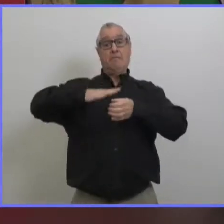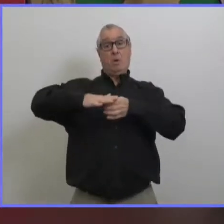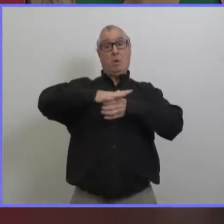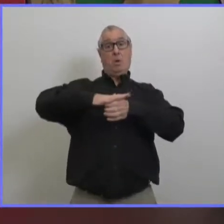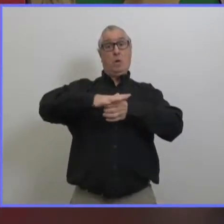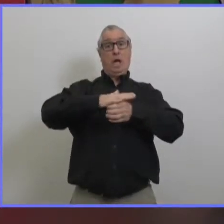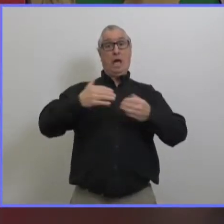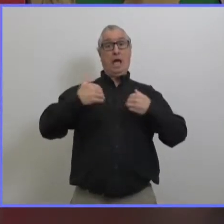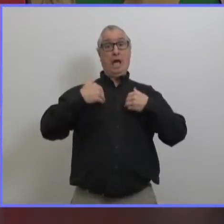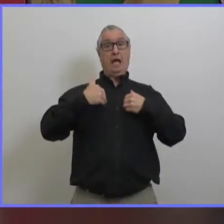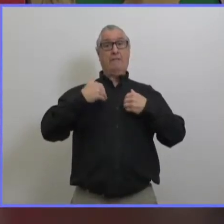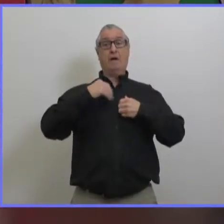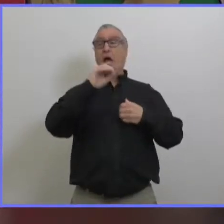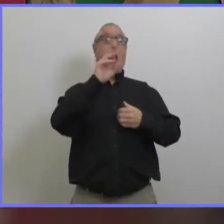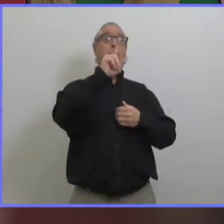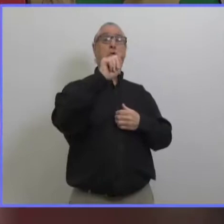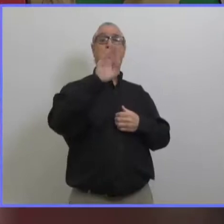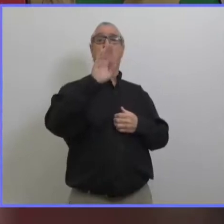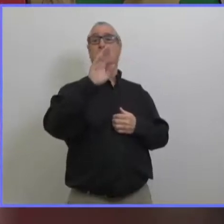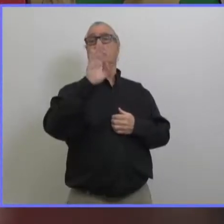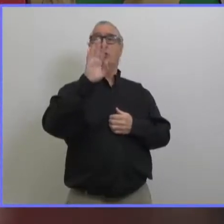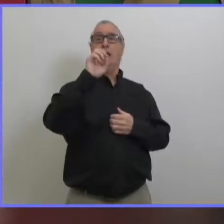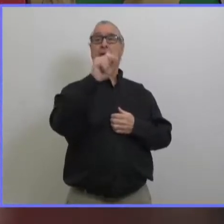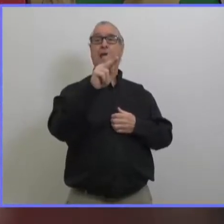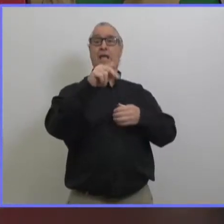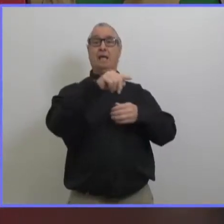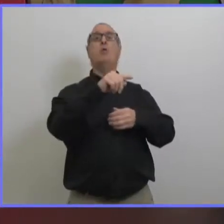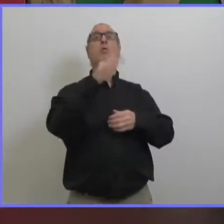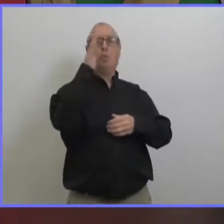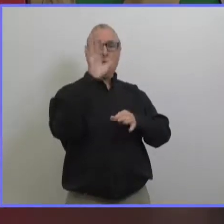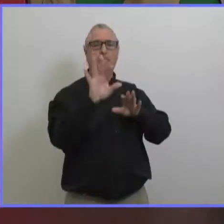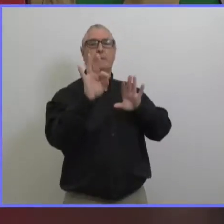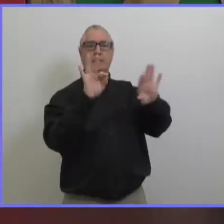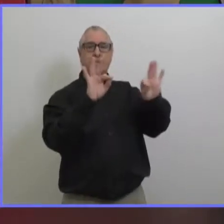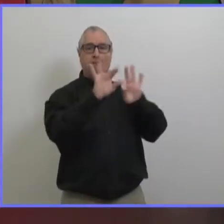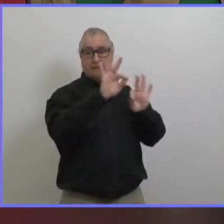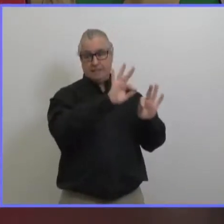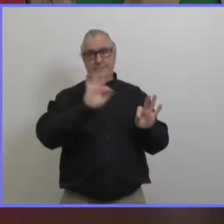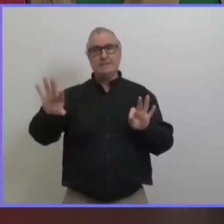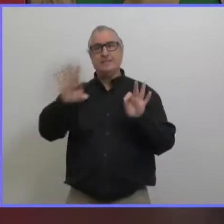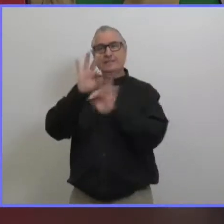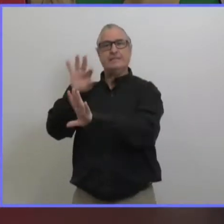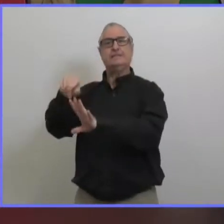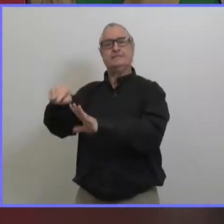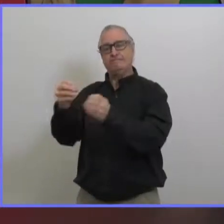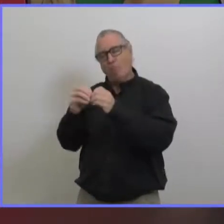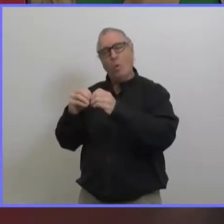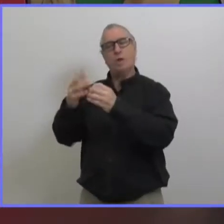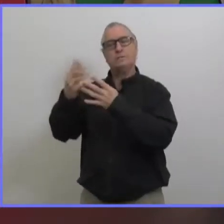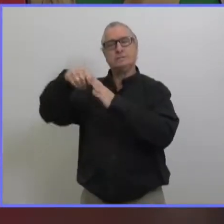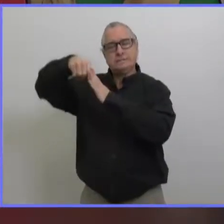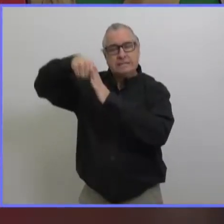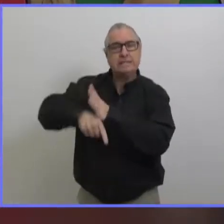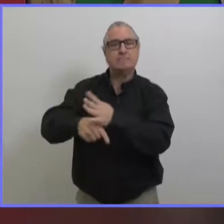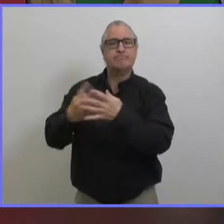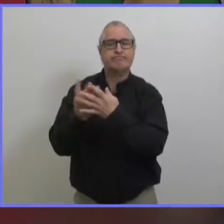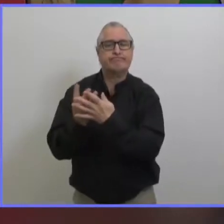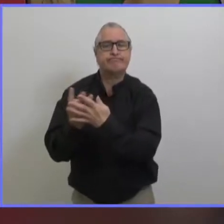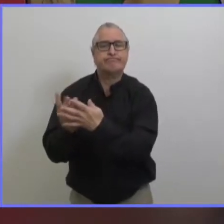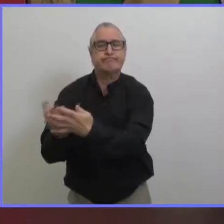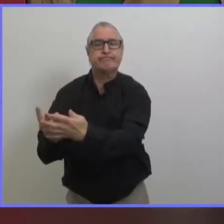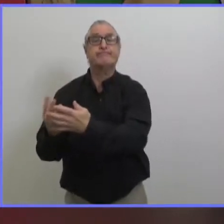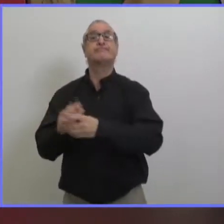la plupart des provinces et des gouvernements comme le manitoba visent à avoir un